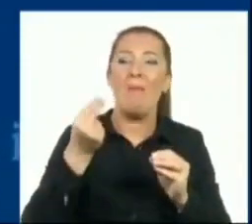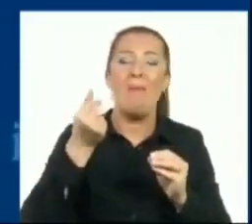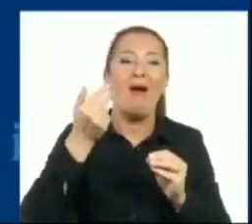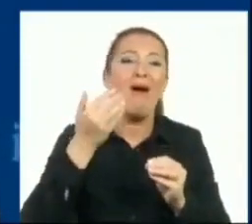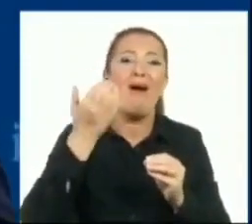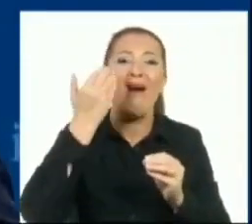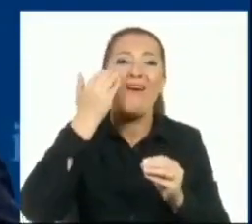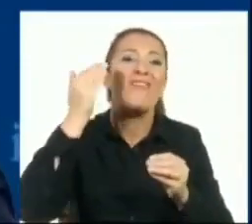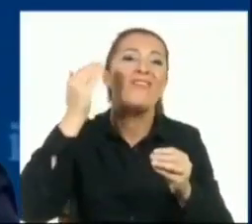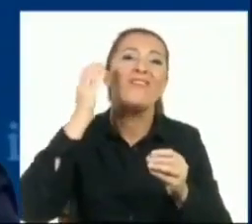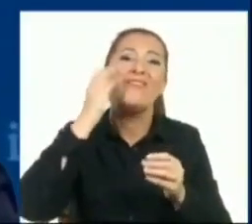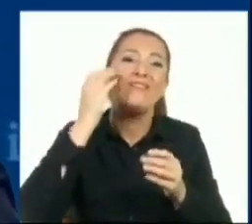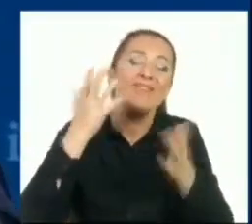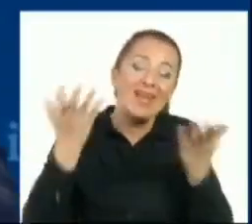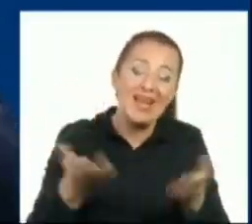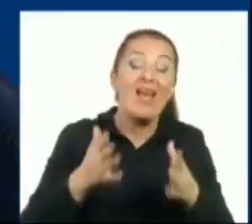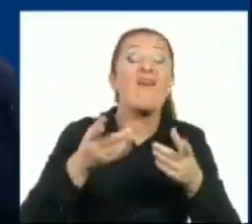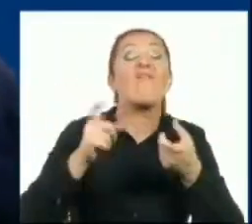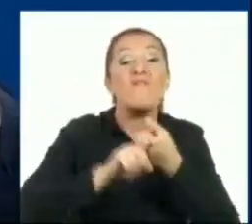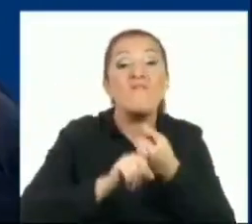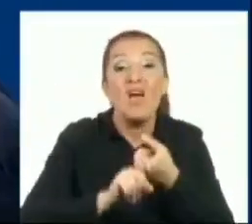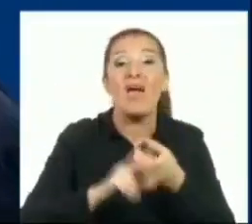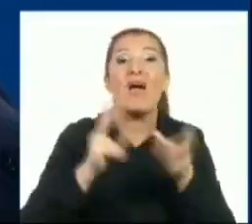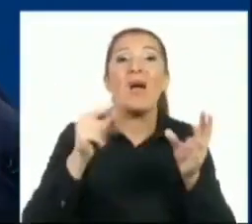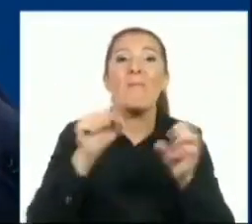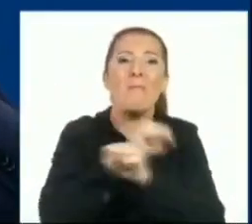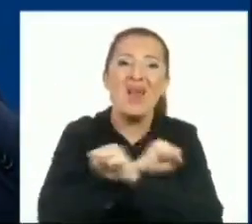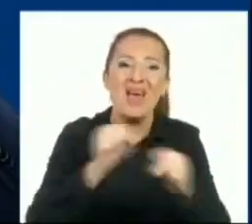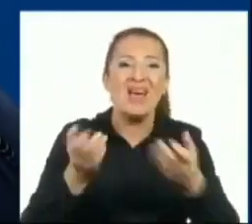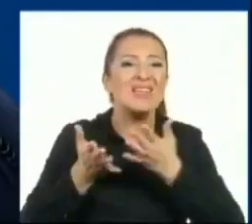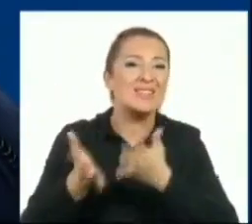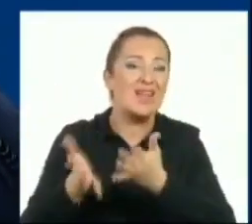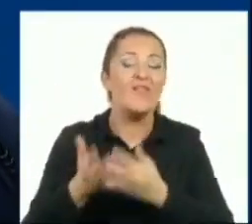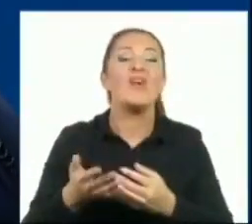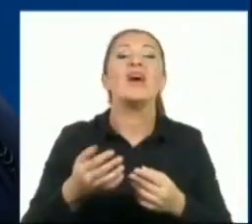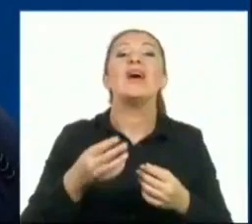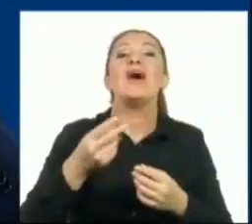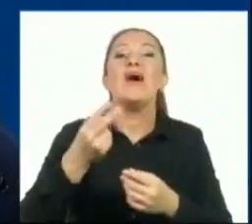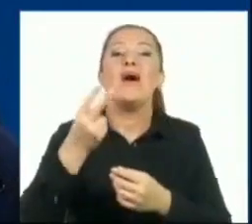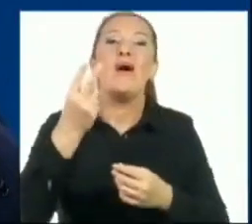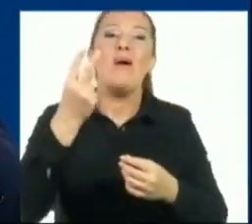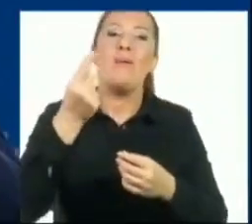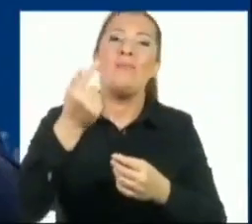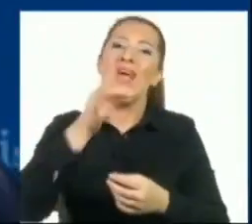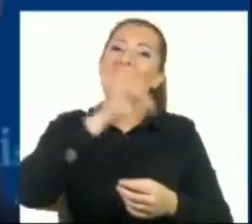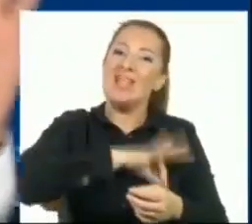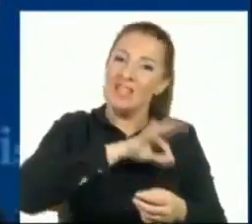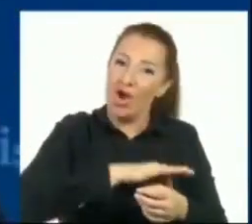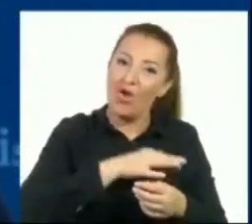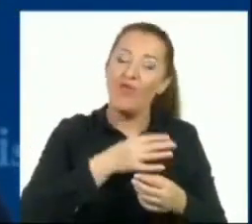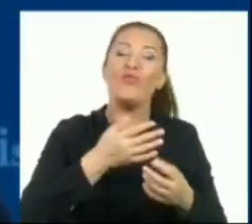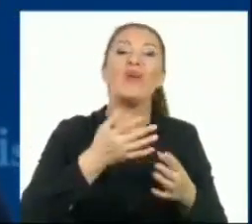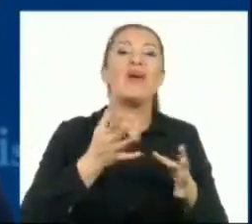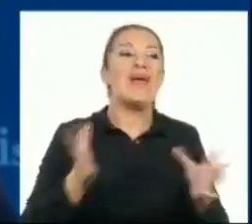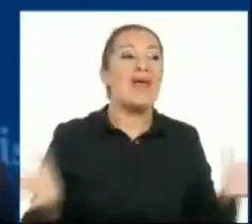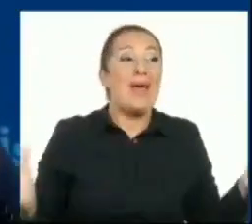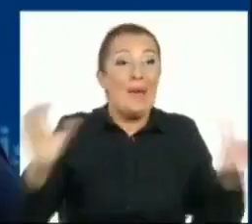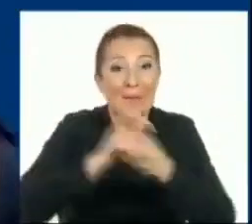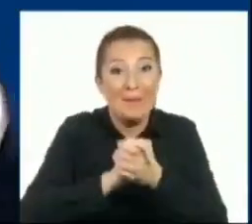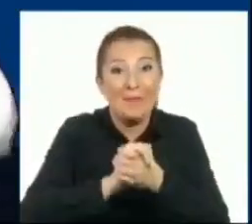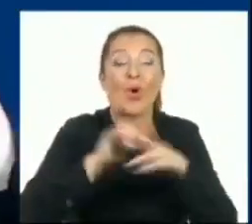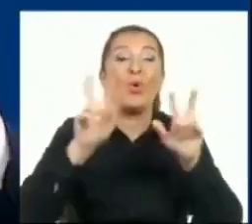problemler. Ve israf. Bakın biz israf, tasarruf ve seferberlik kelimelerini çok önemsiyoruz.